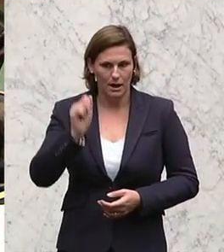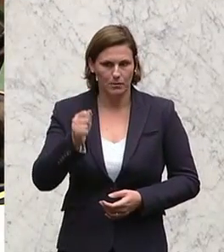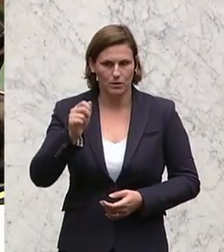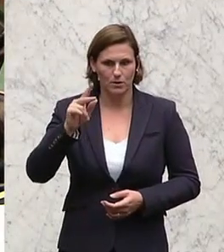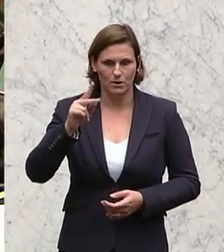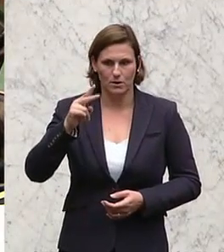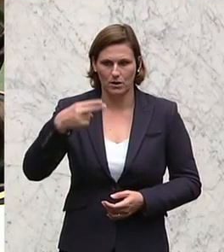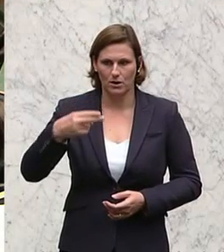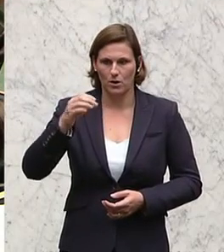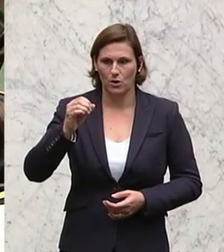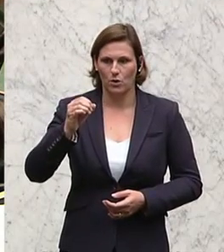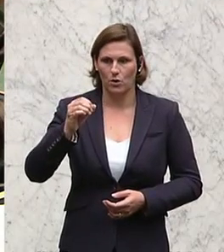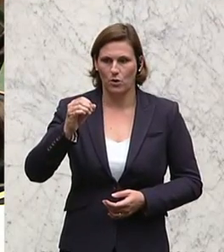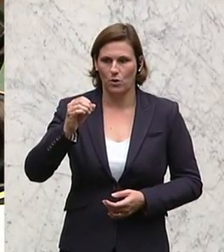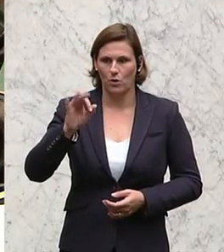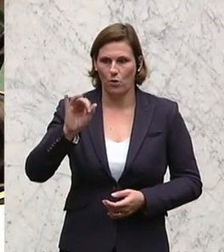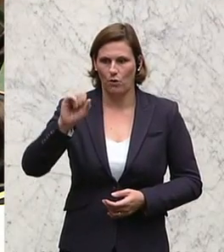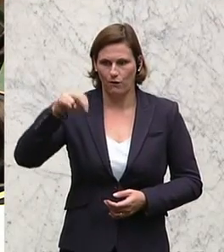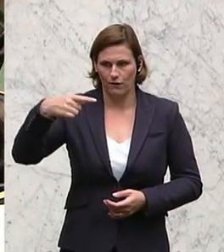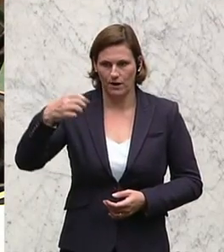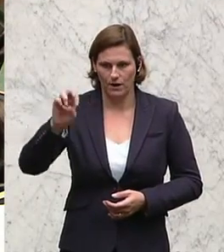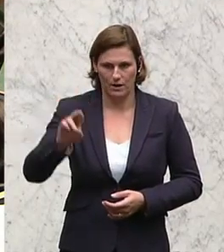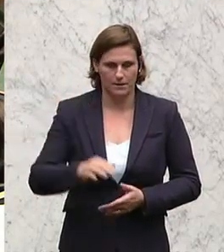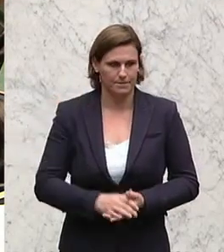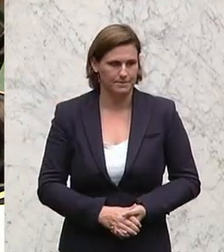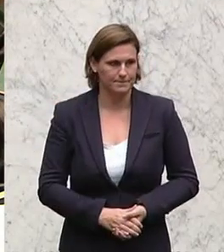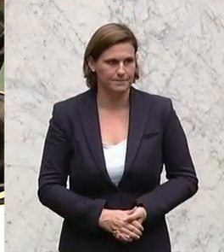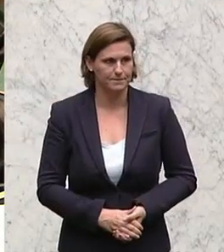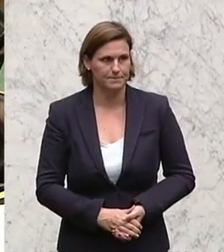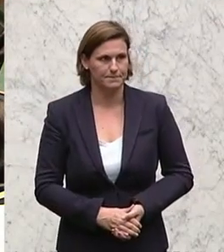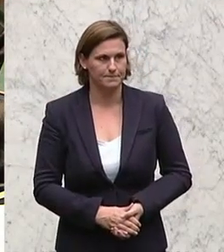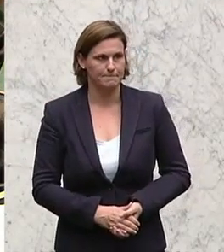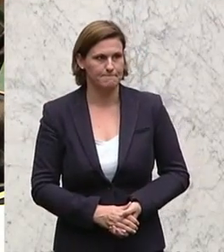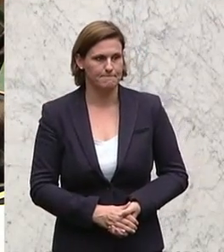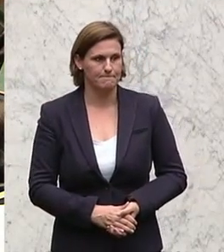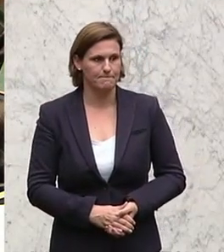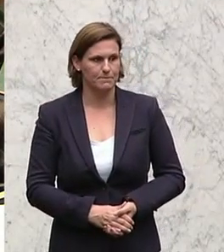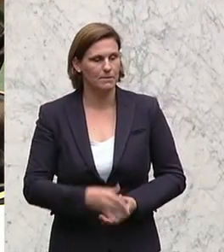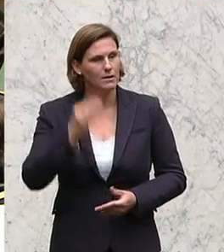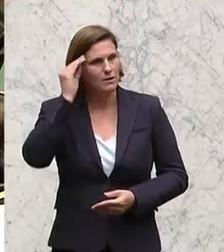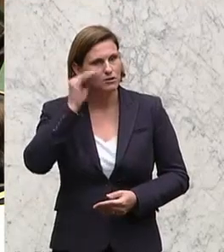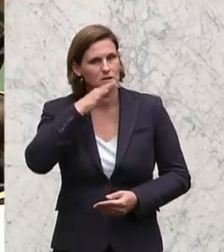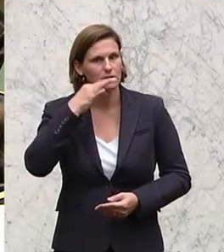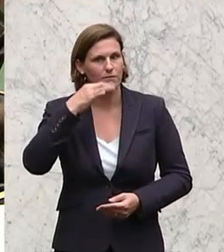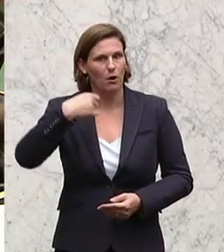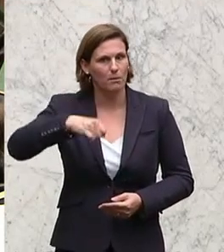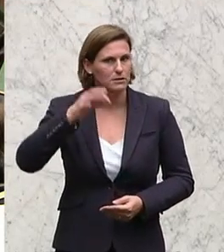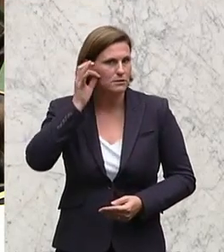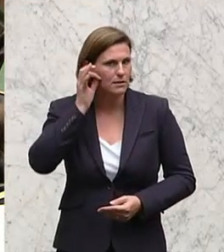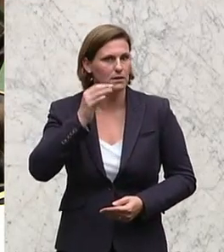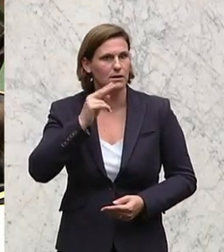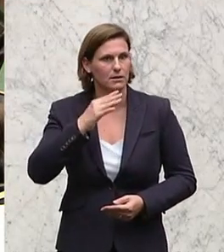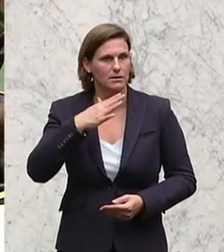arbeitenden Studierenden angeben würden, dass es Probleme bei der Vereinbarkeit gebe, hebt Harry Buchmeier von der SPÖ hervor.